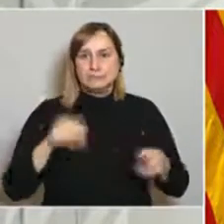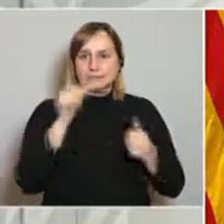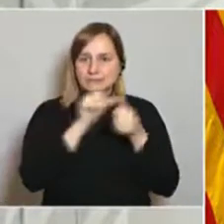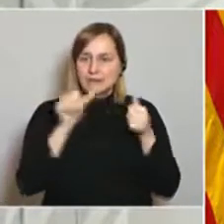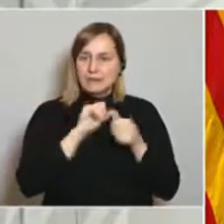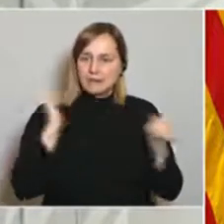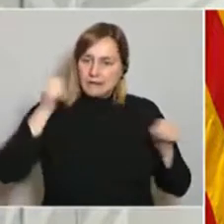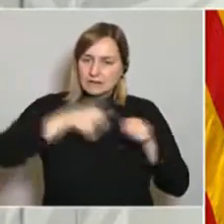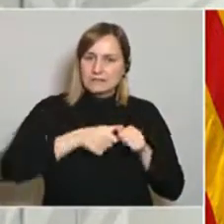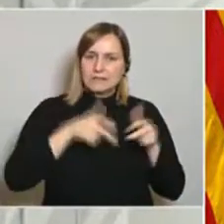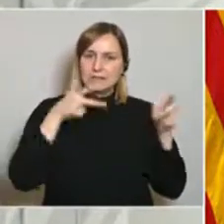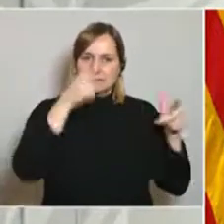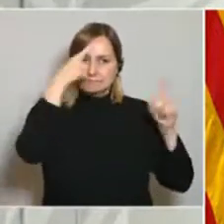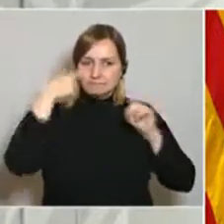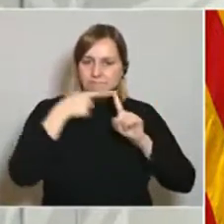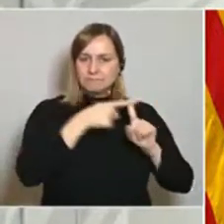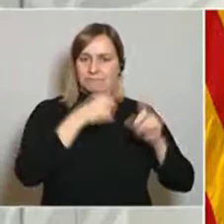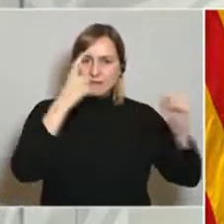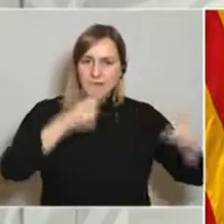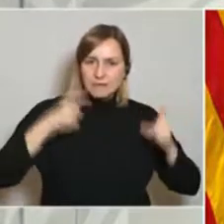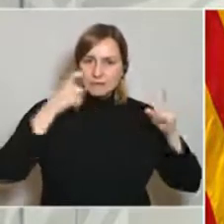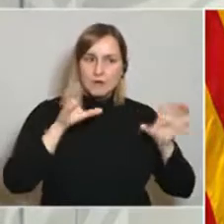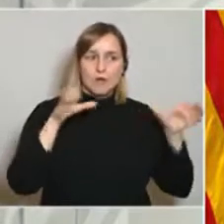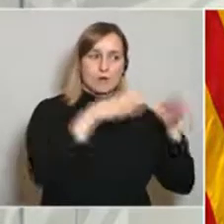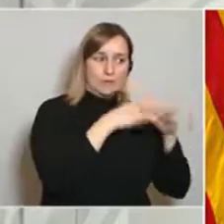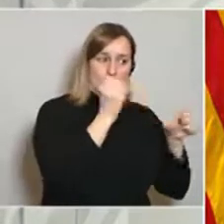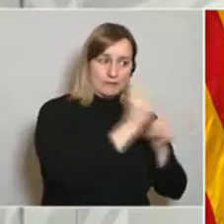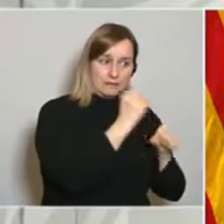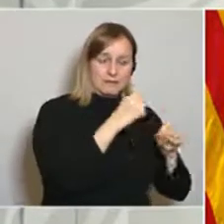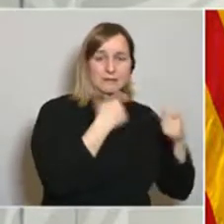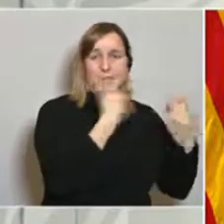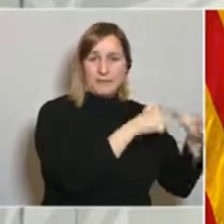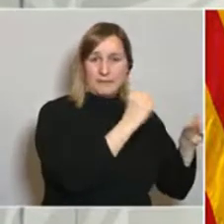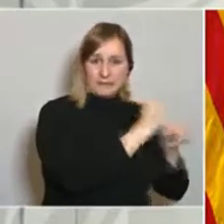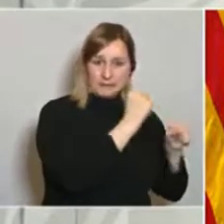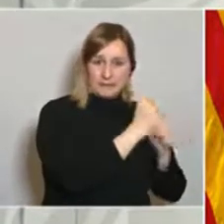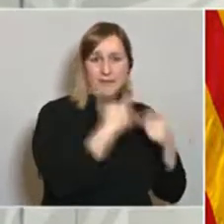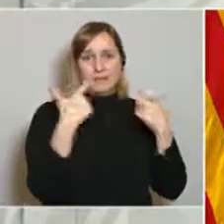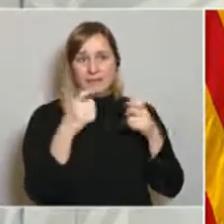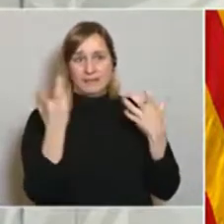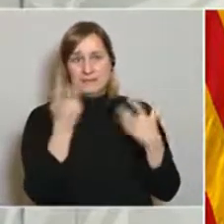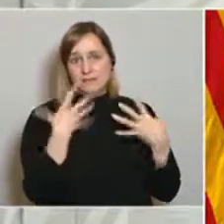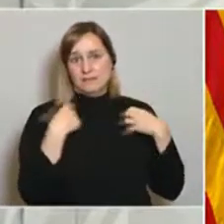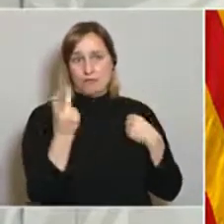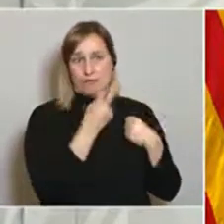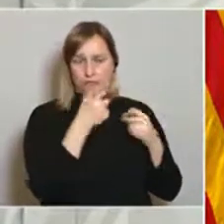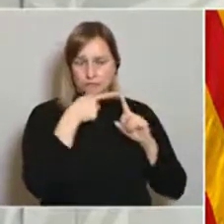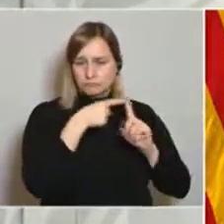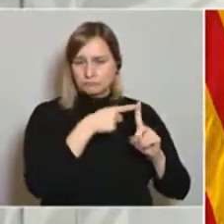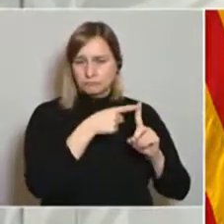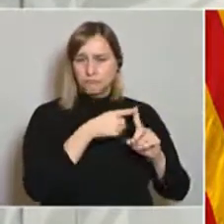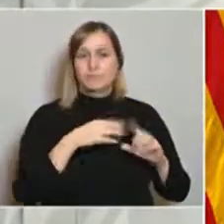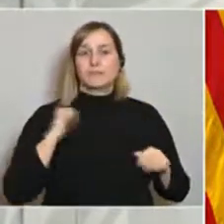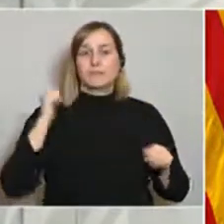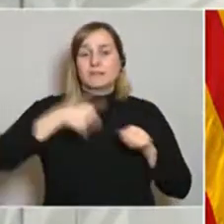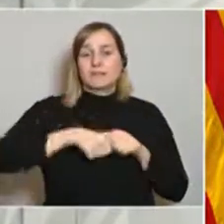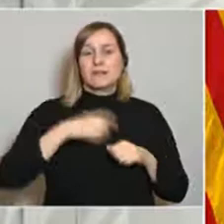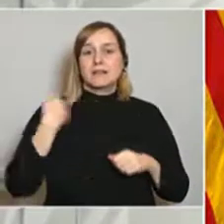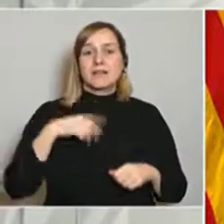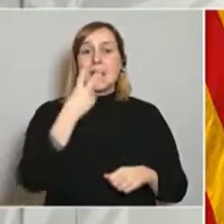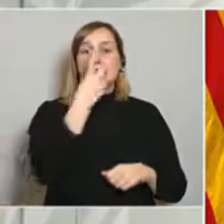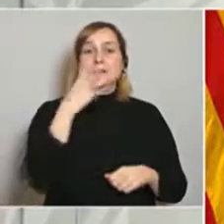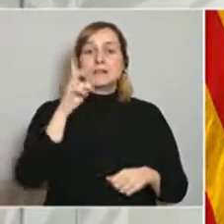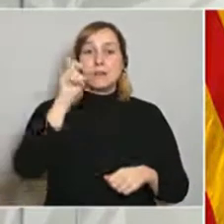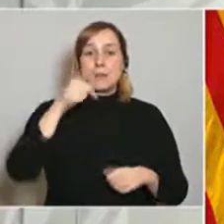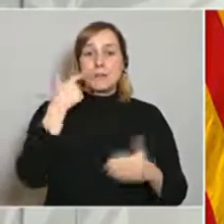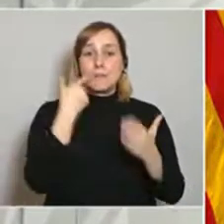per part del Departament de Treball, Afers Socials i Famílies i també pel Departament de Salut. Ara ja són més de 29.000 proves PCR que s